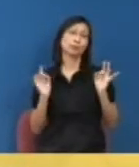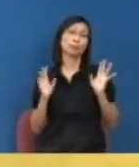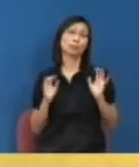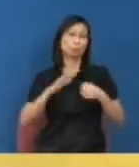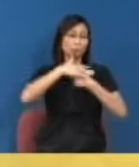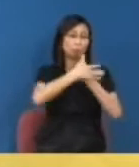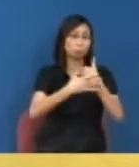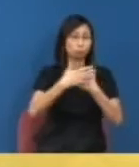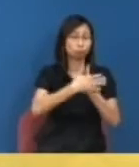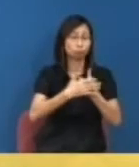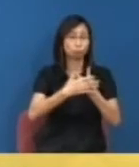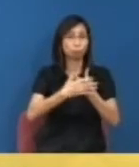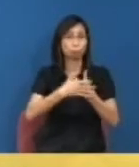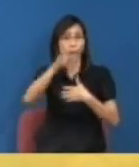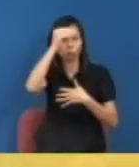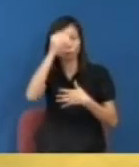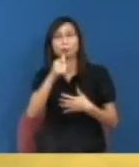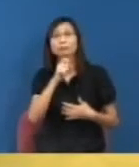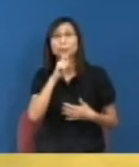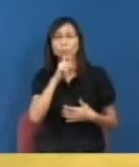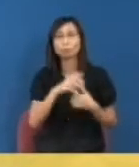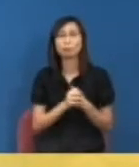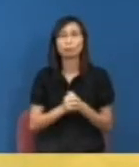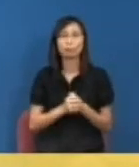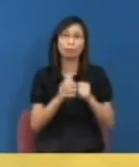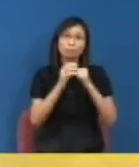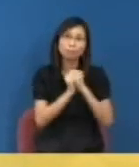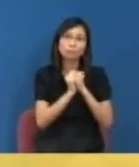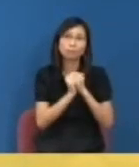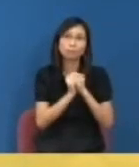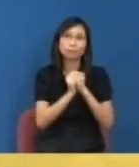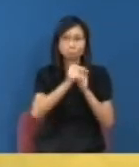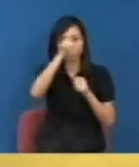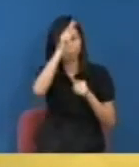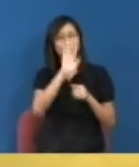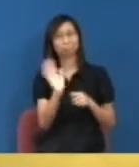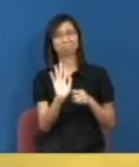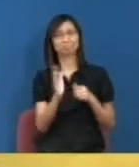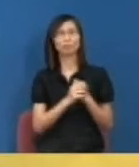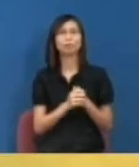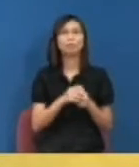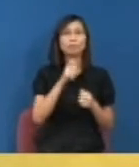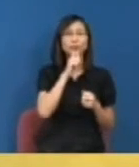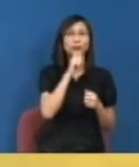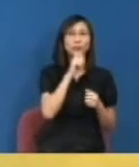無欲則干我不用求政府我只有自己的裁員效應可以捐錢